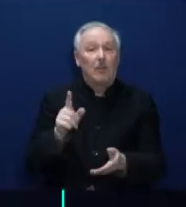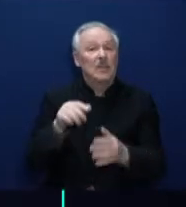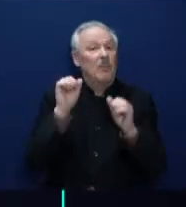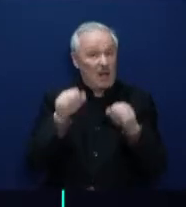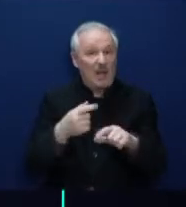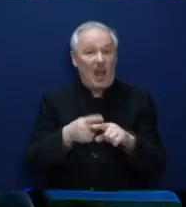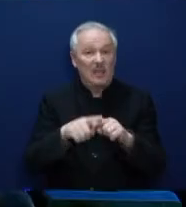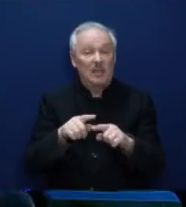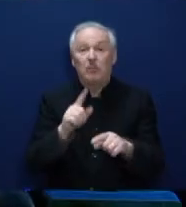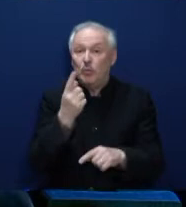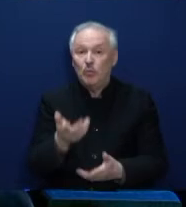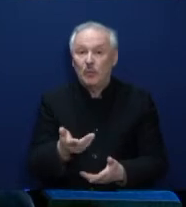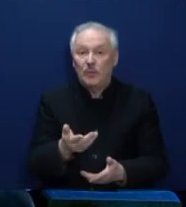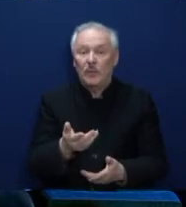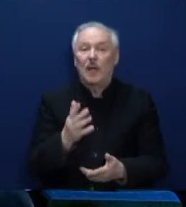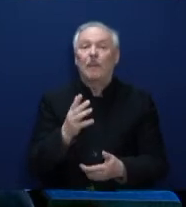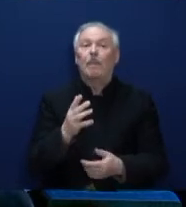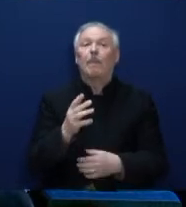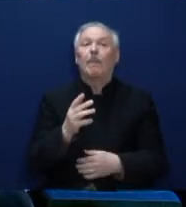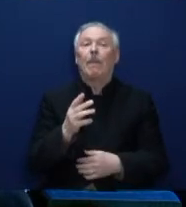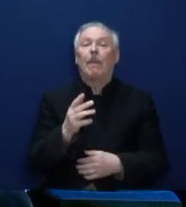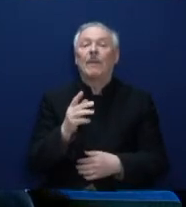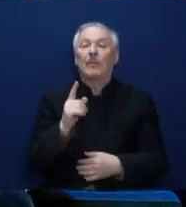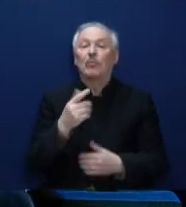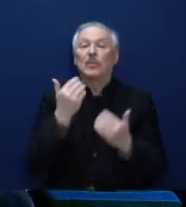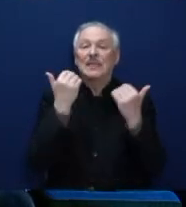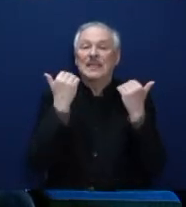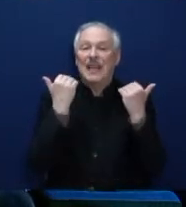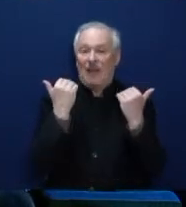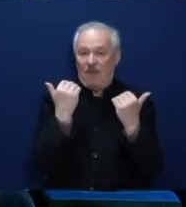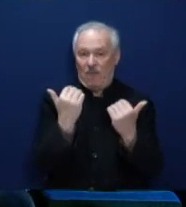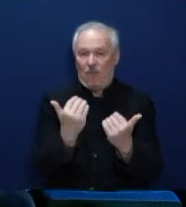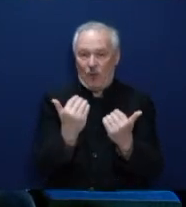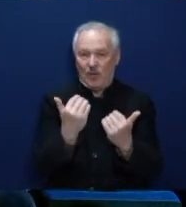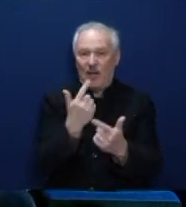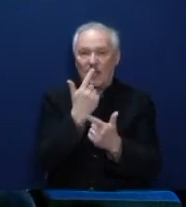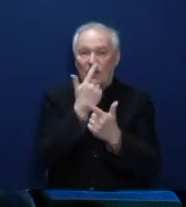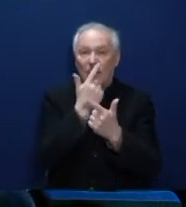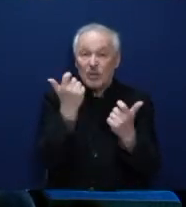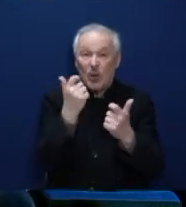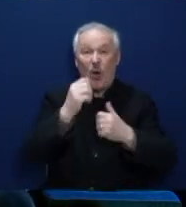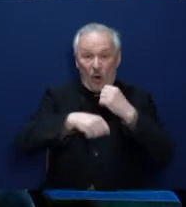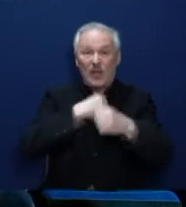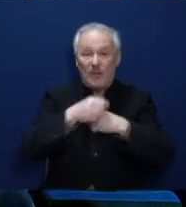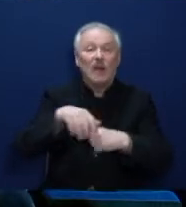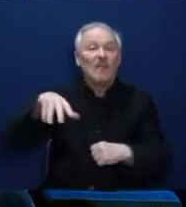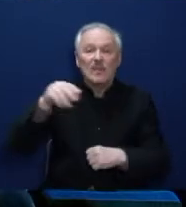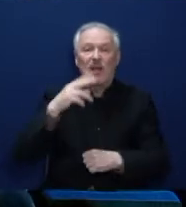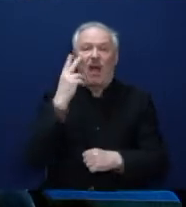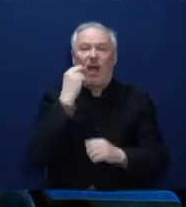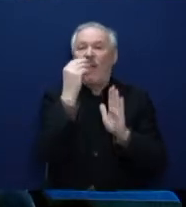у нас получится? Мы смогли это сделать, потому что сегодня в информационный век все данные